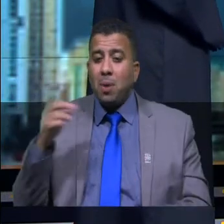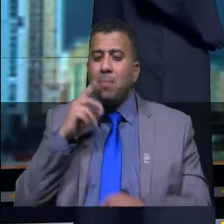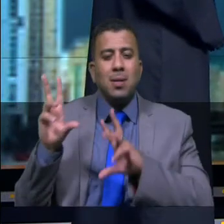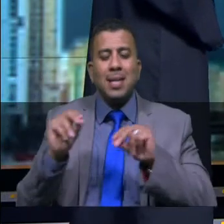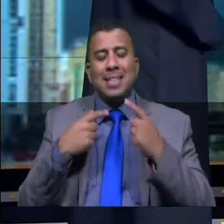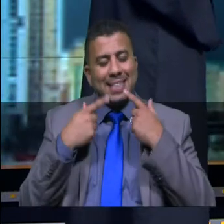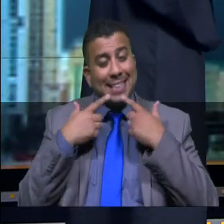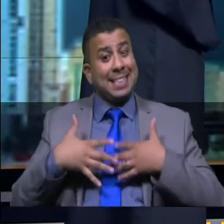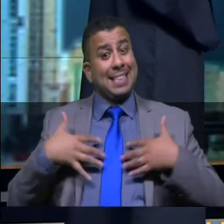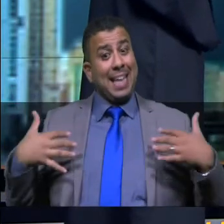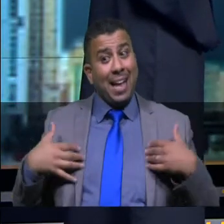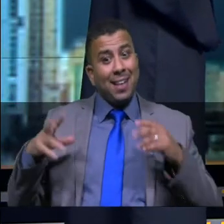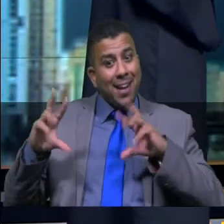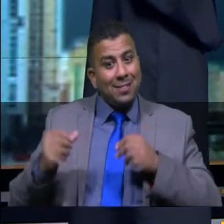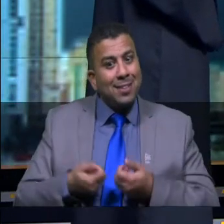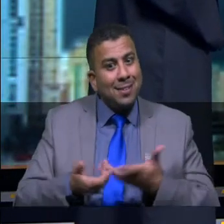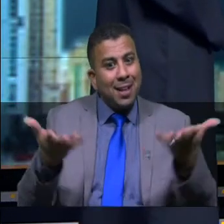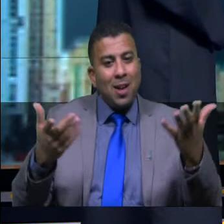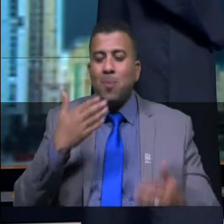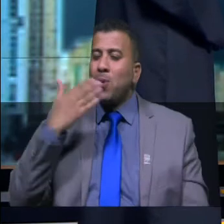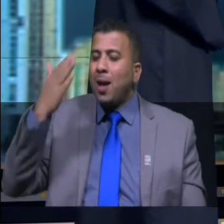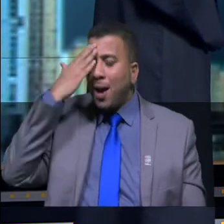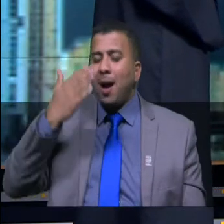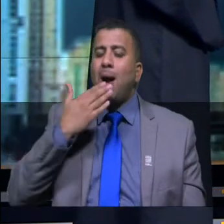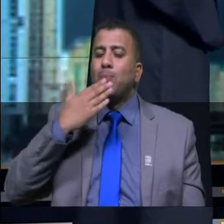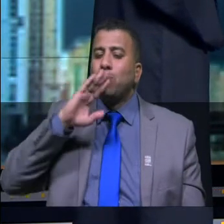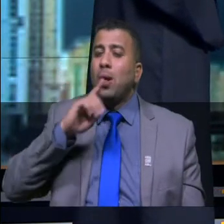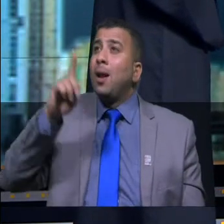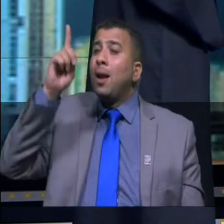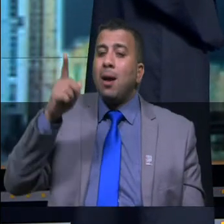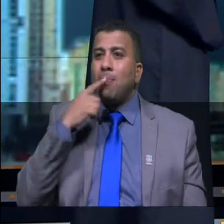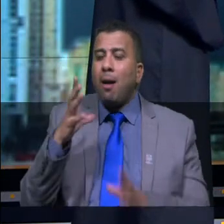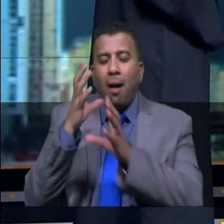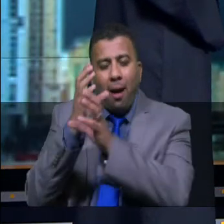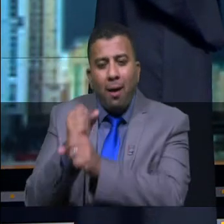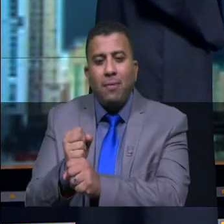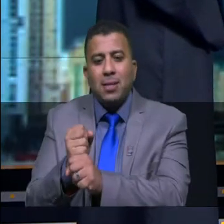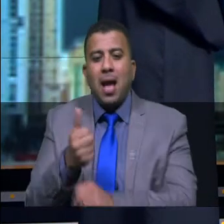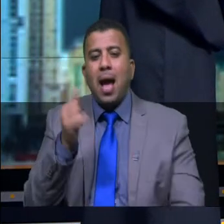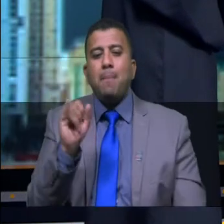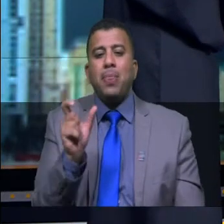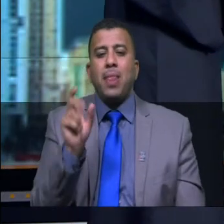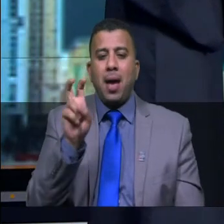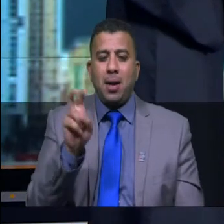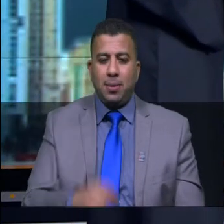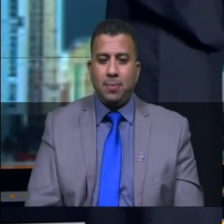ما يسعدنا الحمد لله الذي سخره لنا واللهم لا تحرمنا منه من آمن الأميري